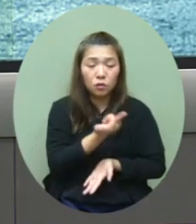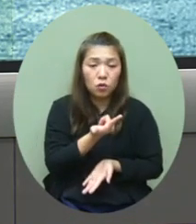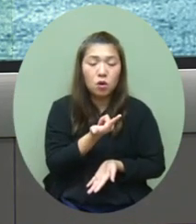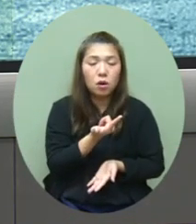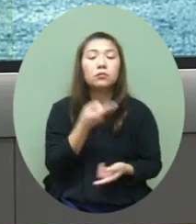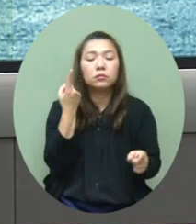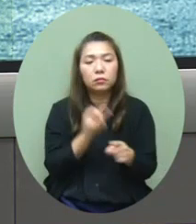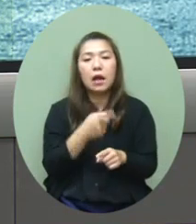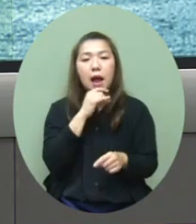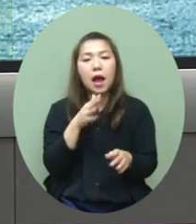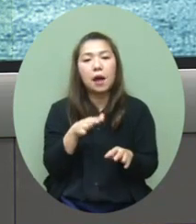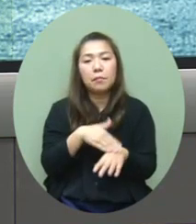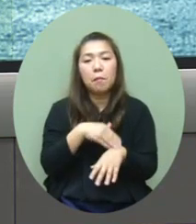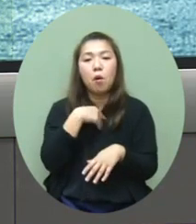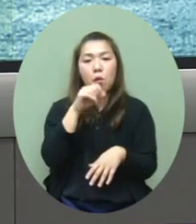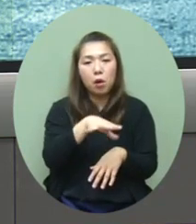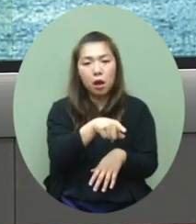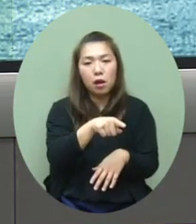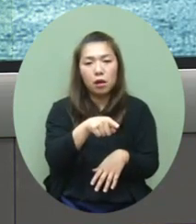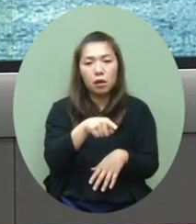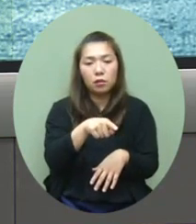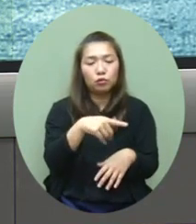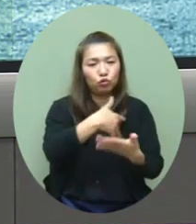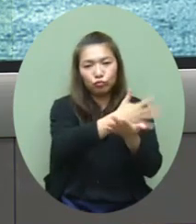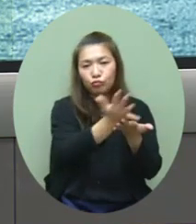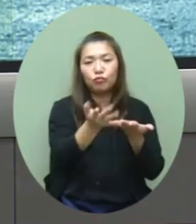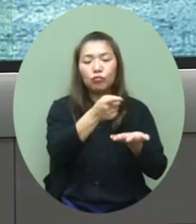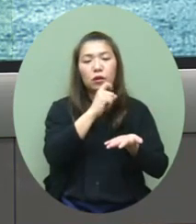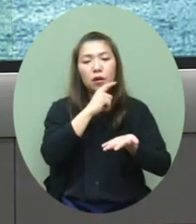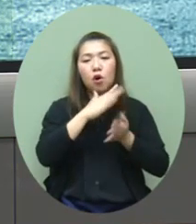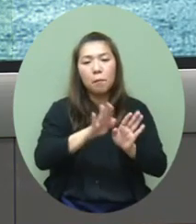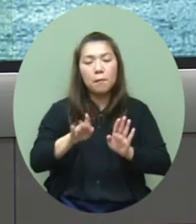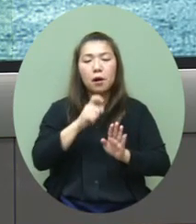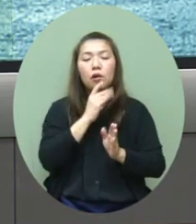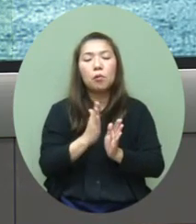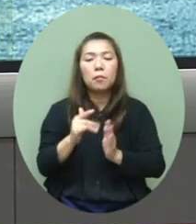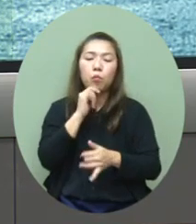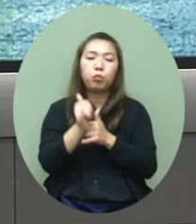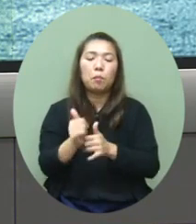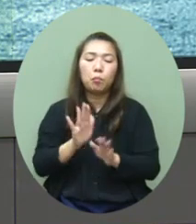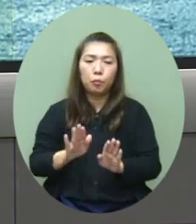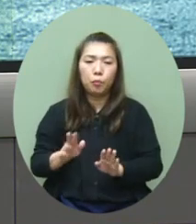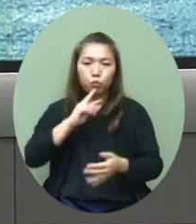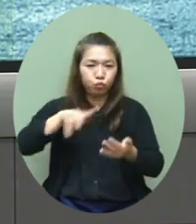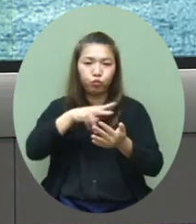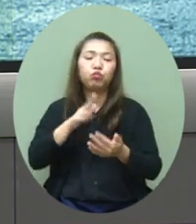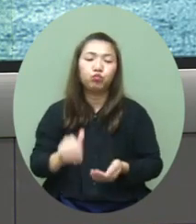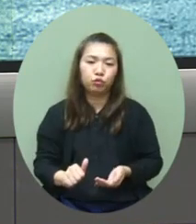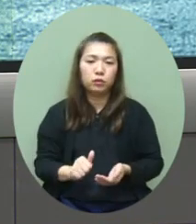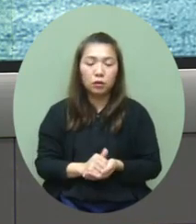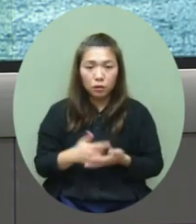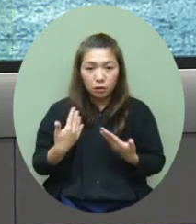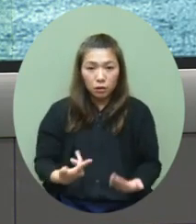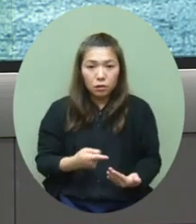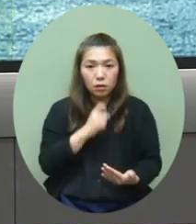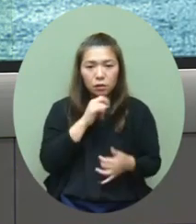正正剛才那些配套就可以發揮所順所以服務局的調整都會